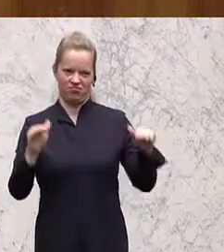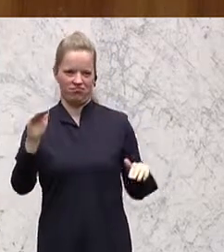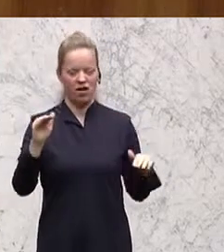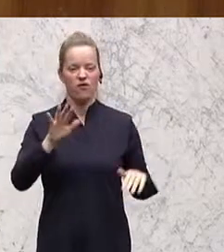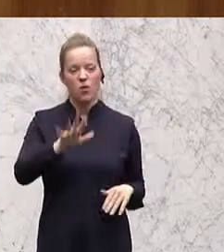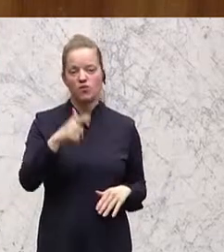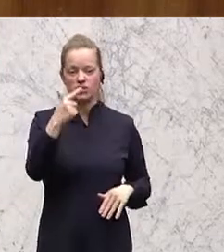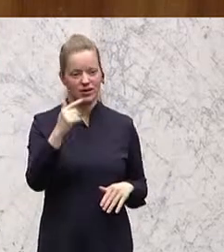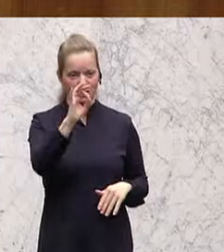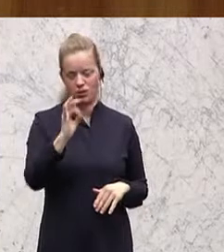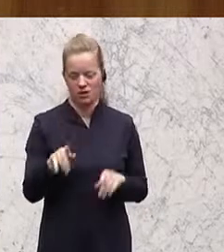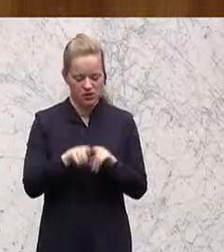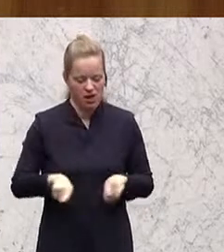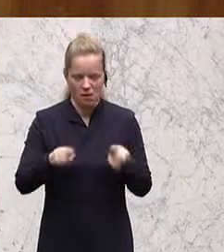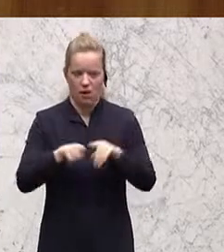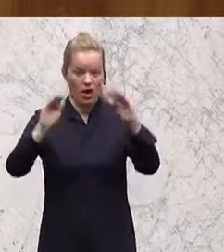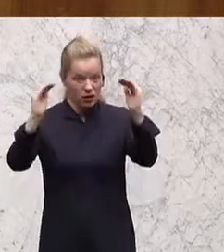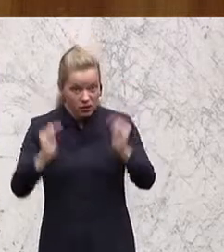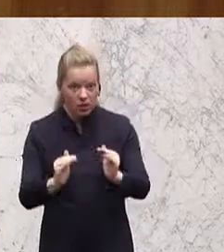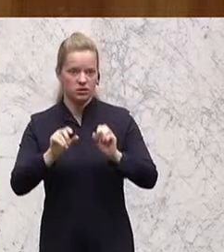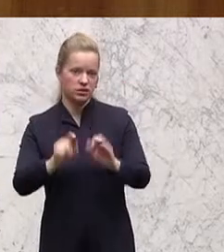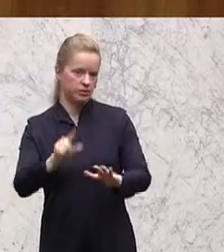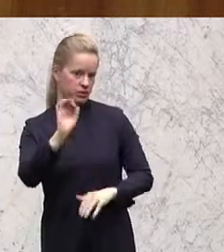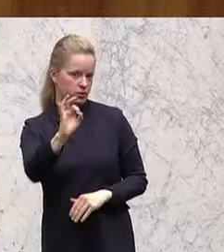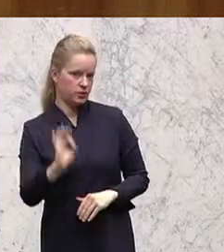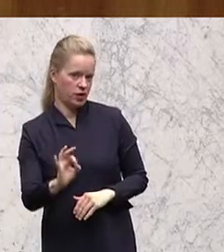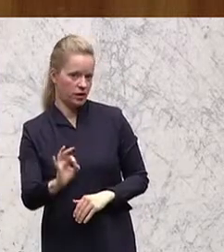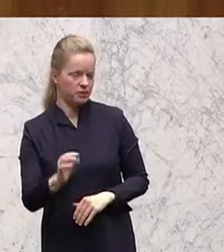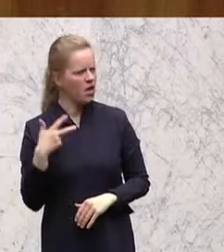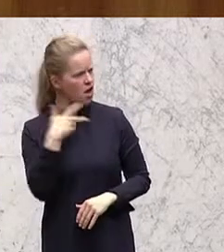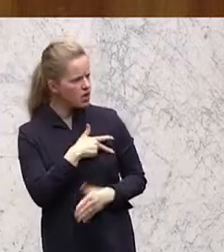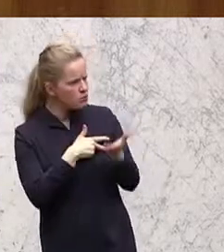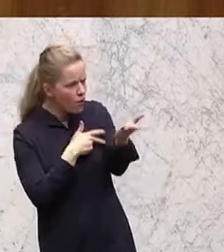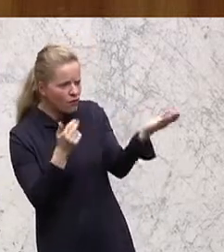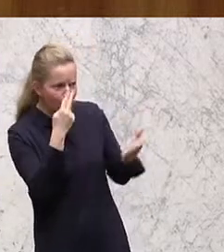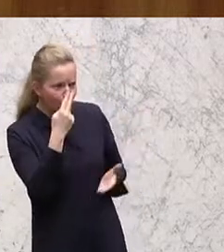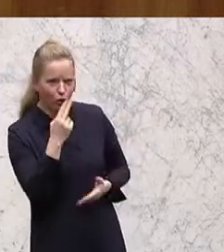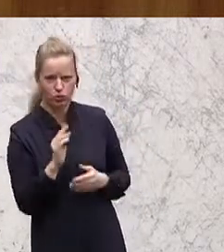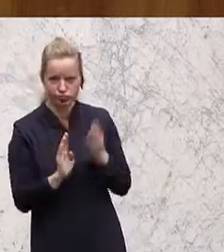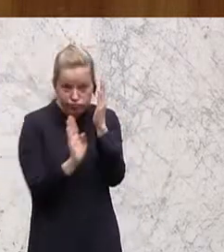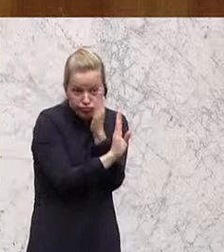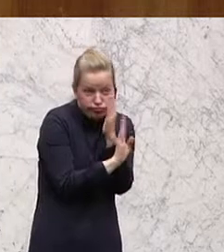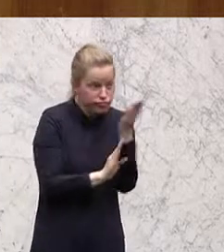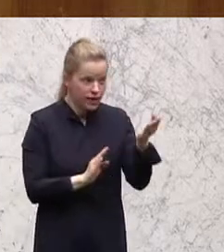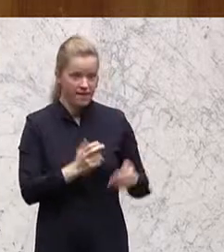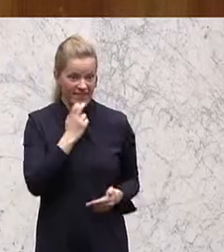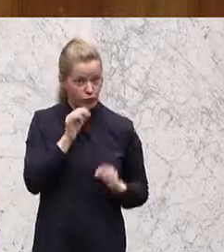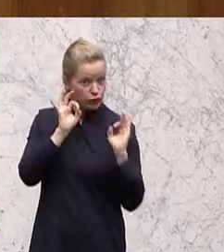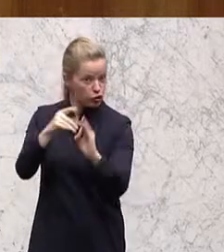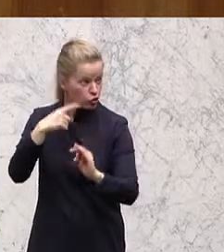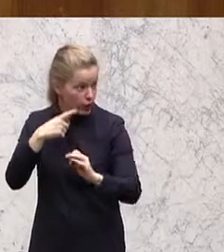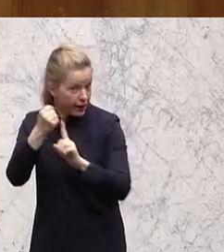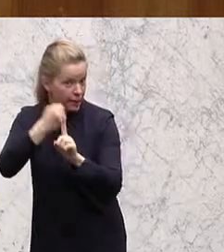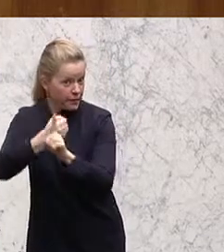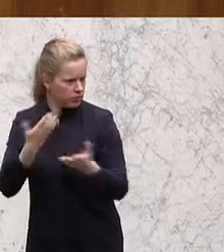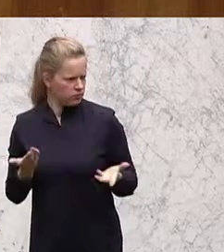25 Prozent auf 17 Prozent. Wo hat sich die SPÖ eigentlich in dieser Zeit versteckt? War es ihnen nicht wert, für diese Studierenden zu